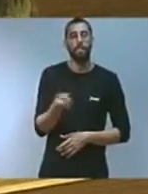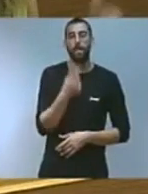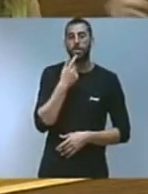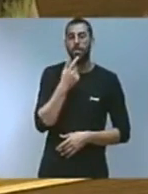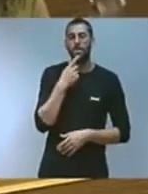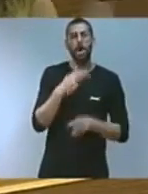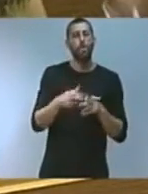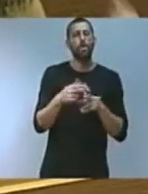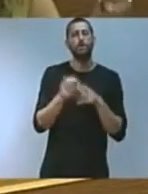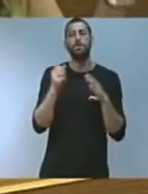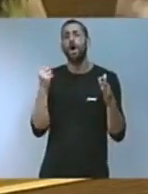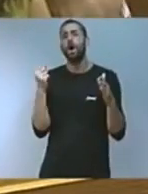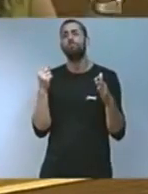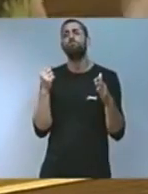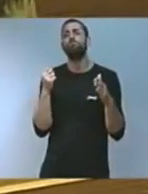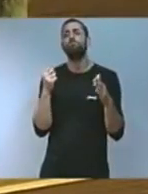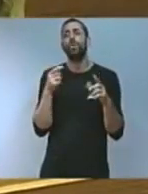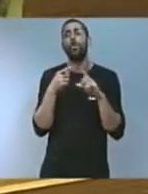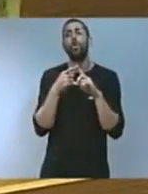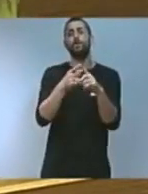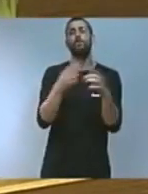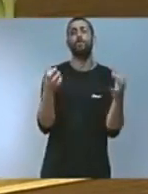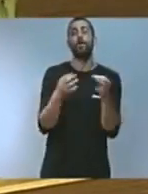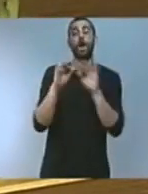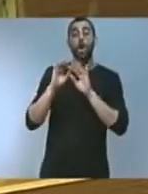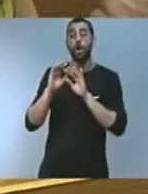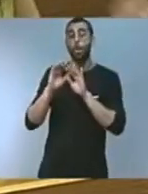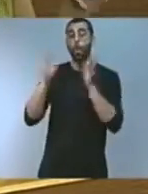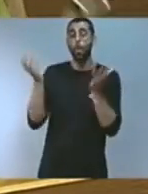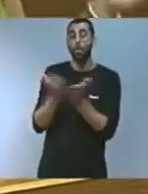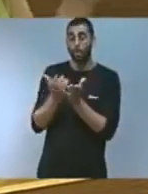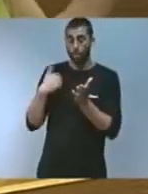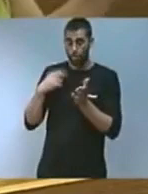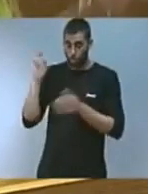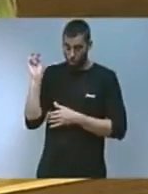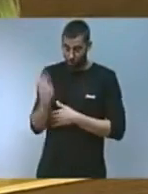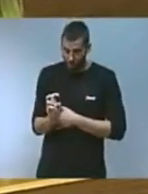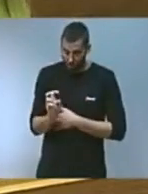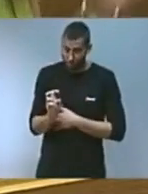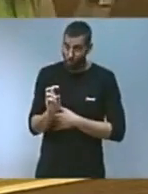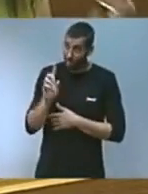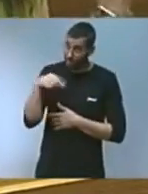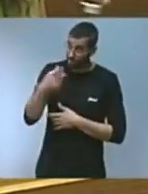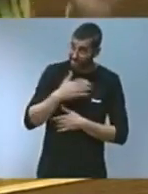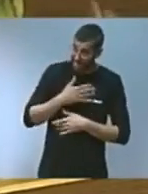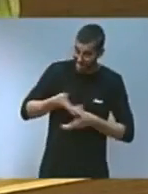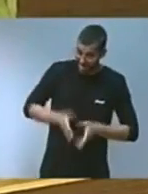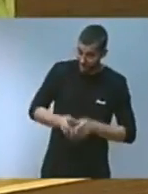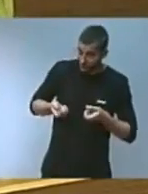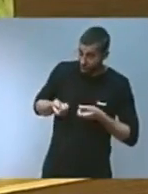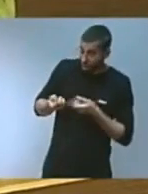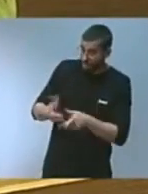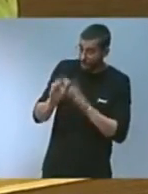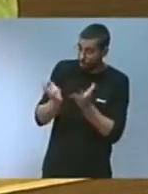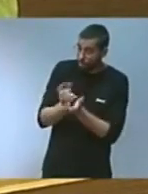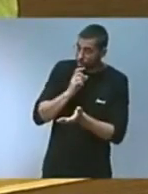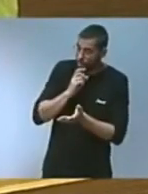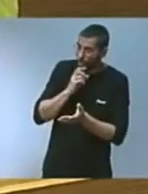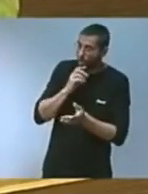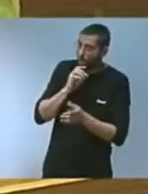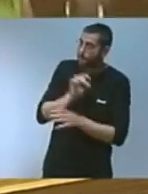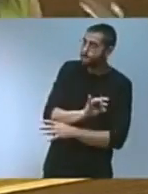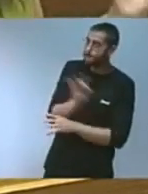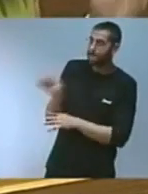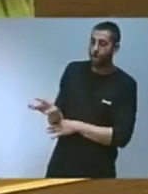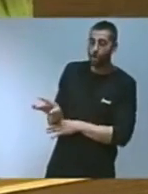deixar un món un poc millor com ens el trobarem als nostres fills o filles? Quantes vegades ens hem fet aquesta pregunta? Si